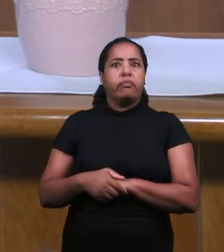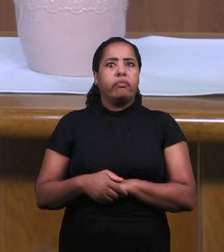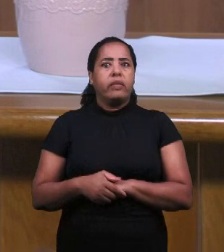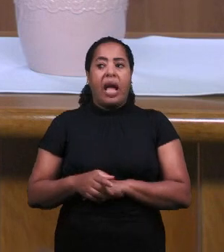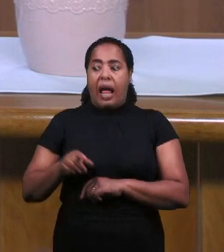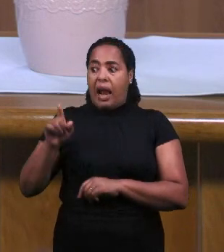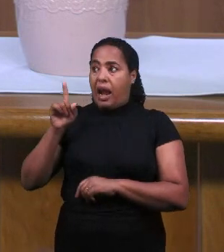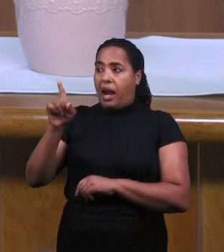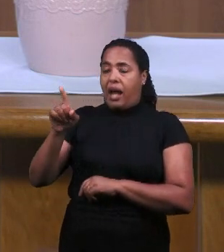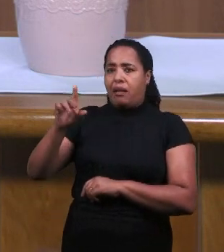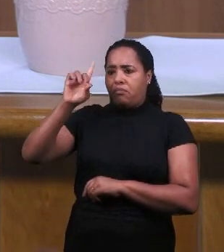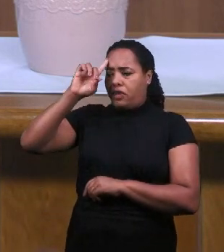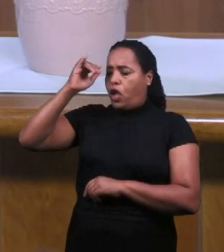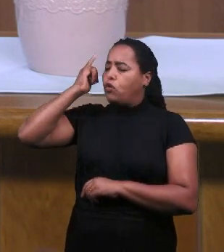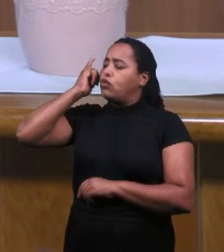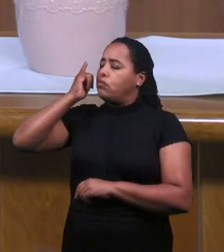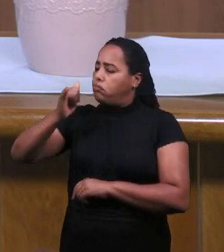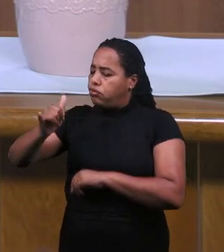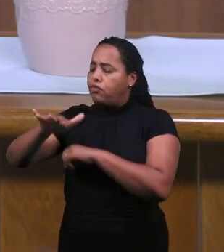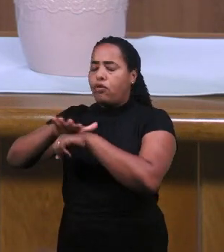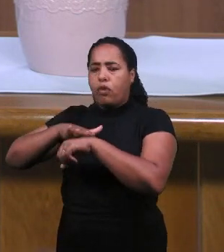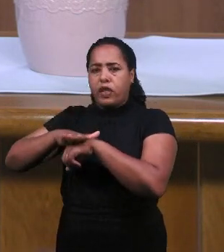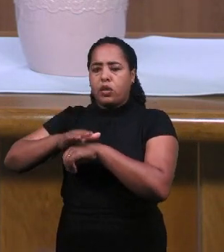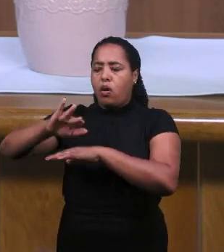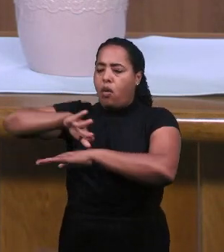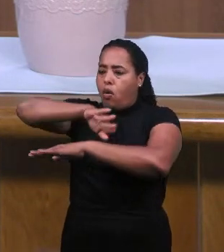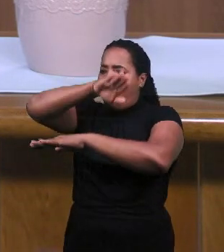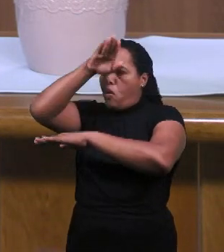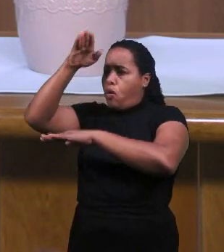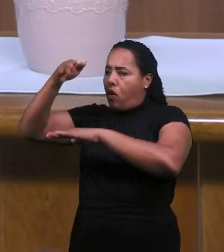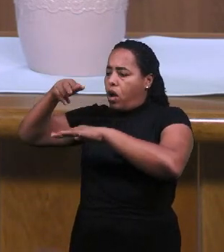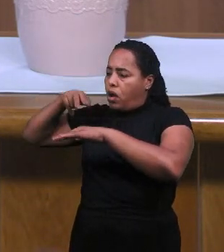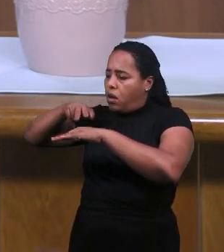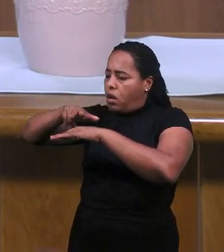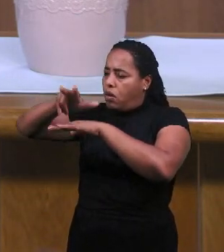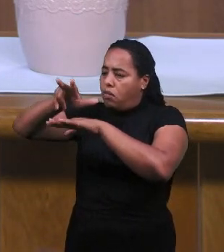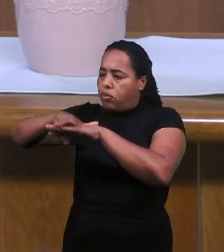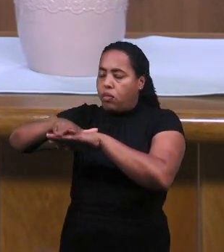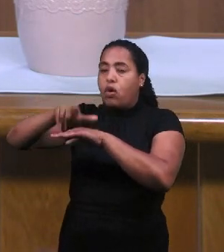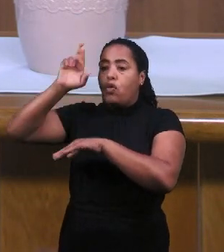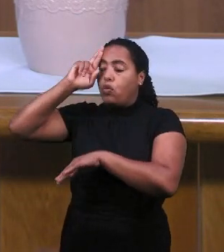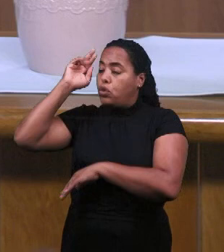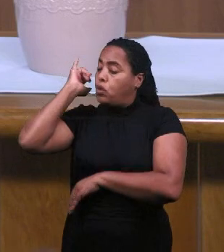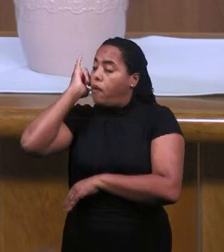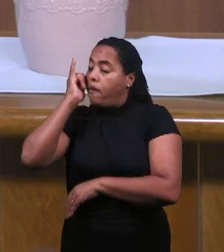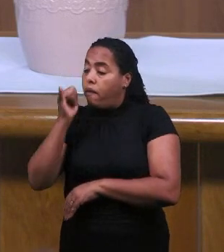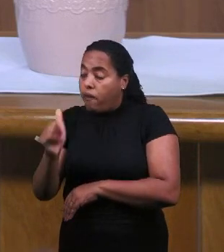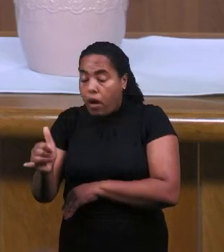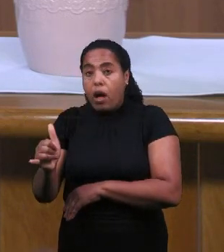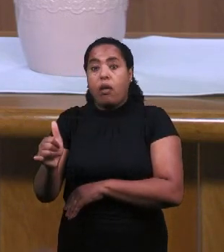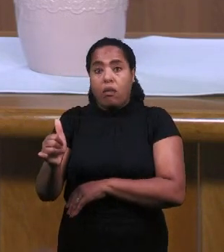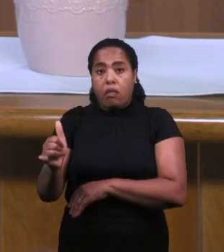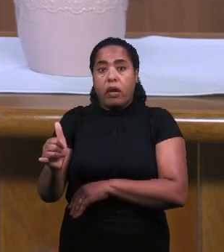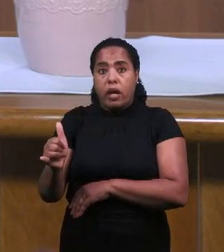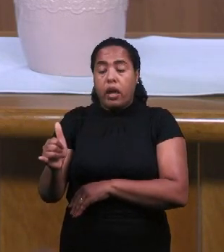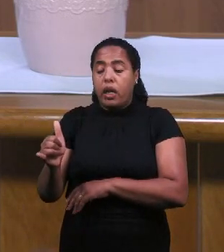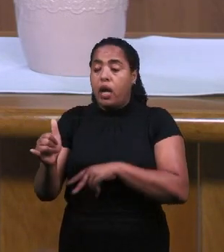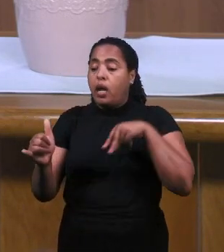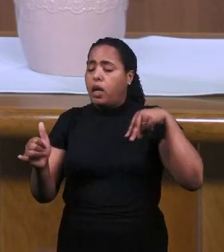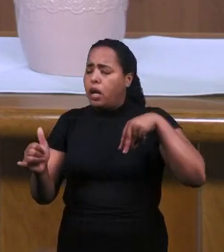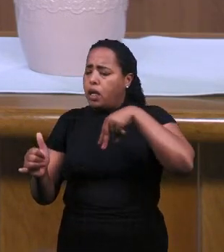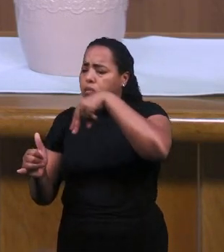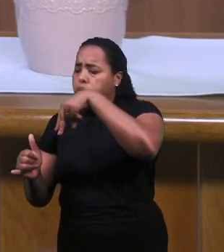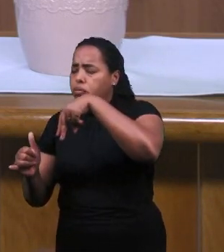Когда Начал Отдых Отдых Отдых В Пещере Бог Говорит К Нему Он